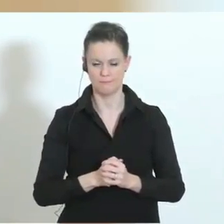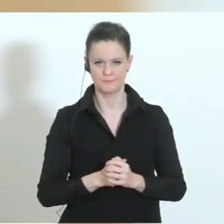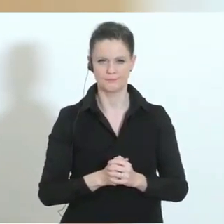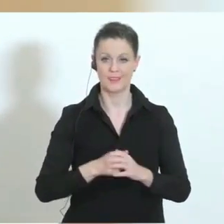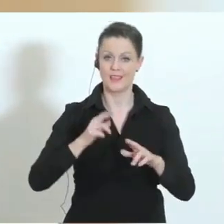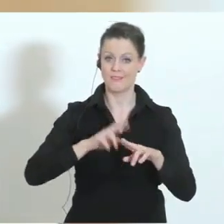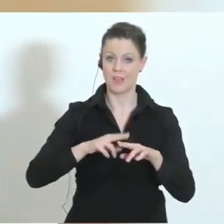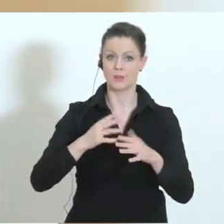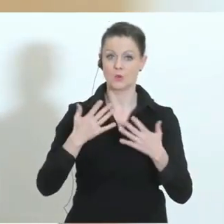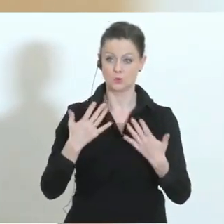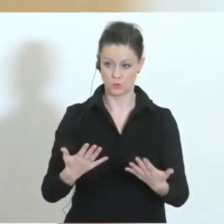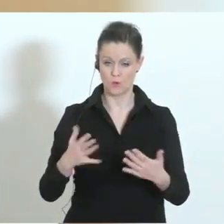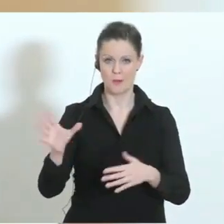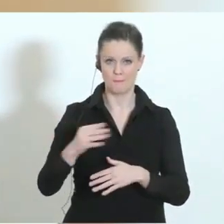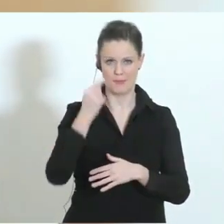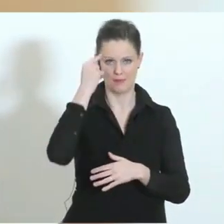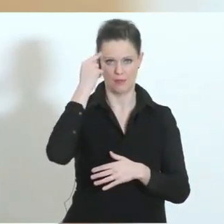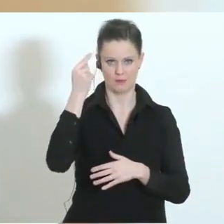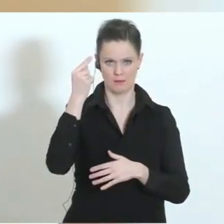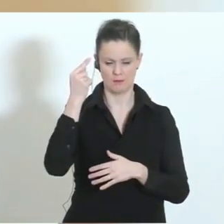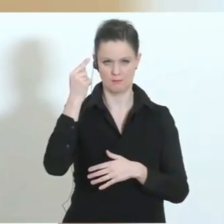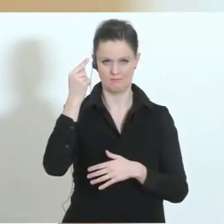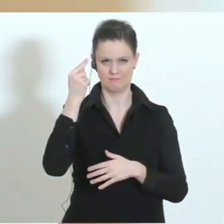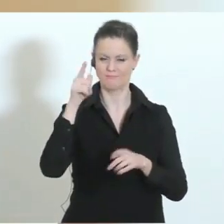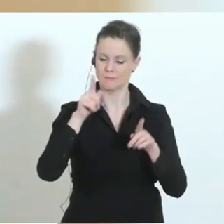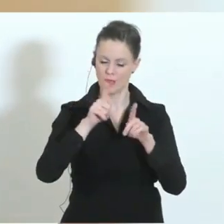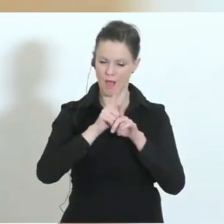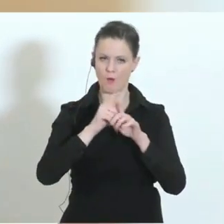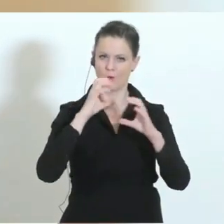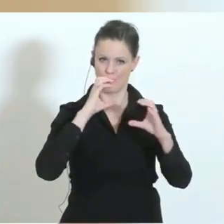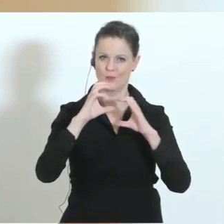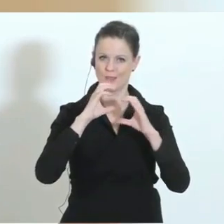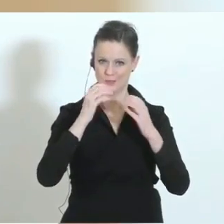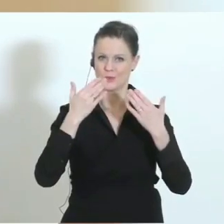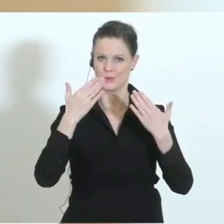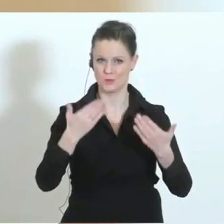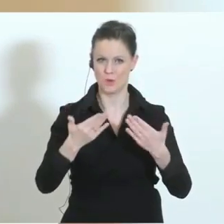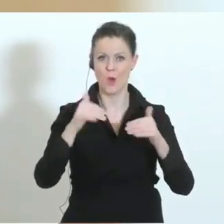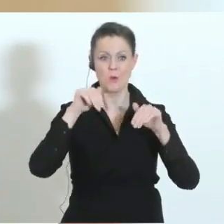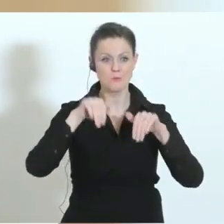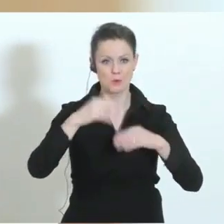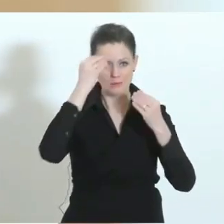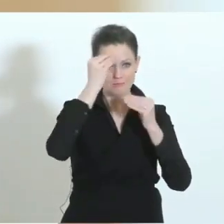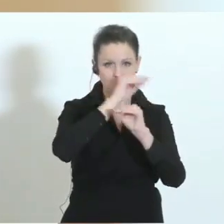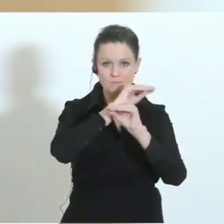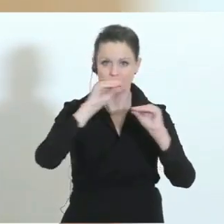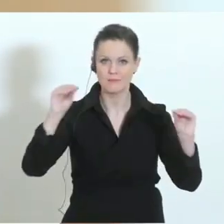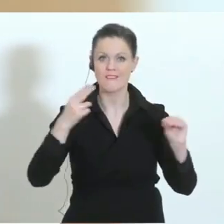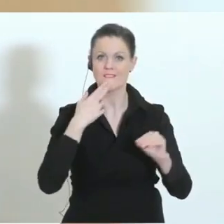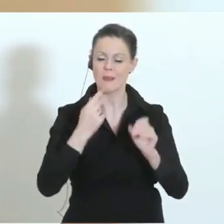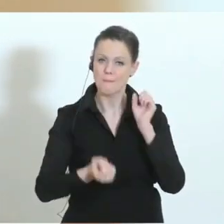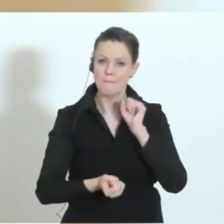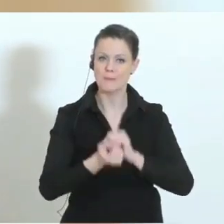uns das bewahren und das ist auch eine Folge der Kommunikation, des Hinweisens darauf, wer sind die besonders